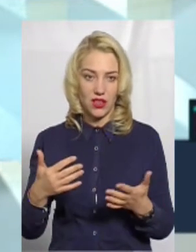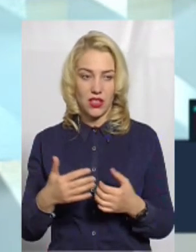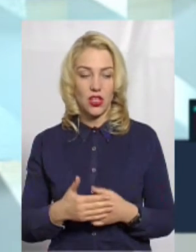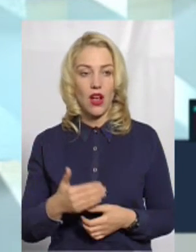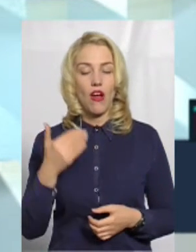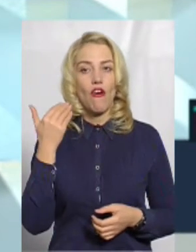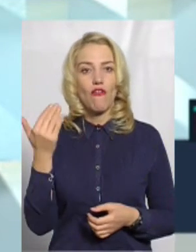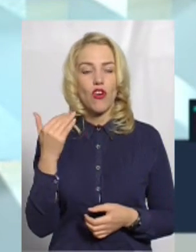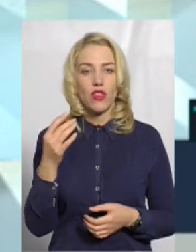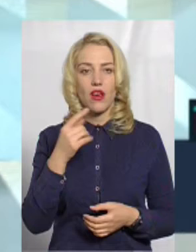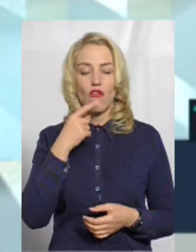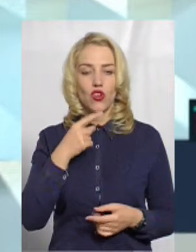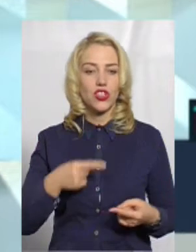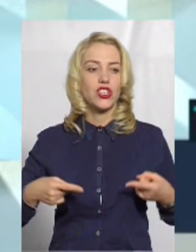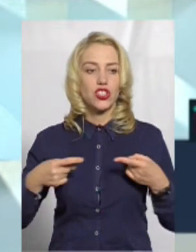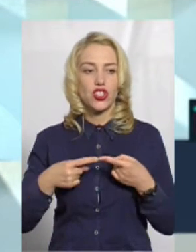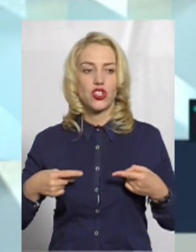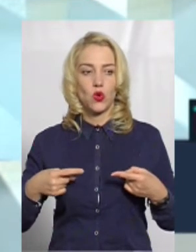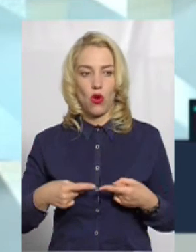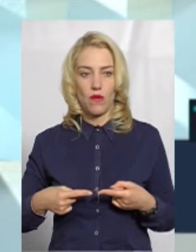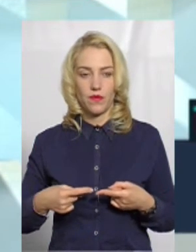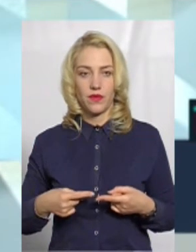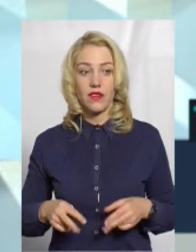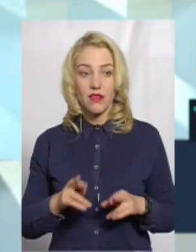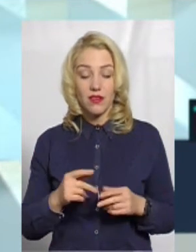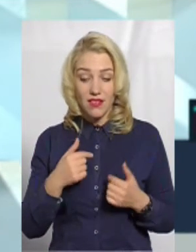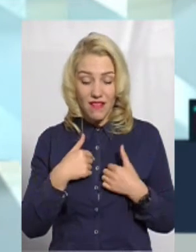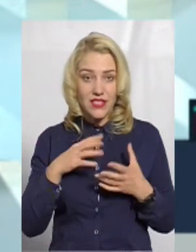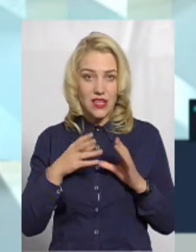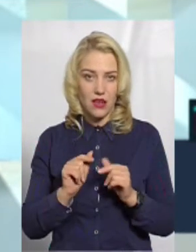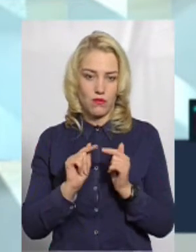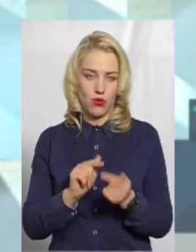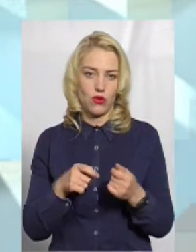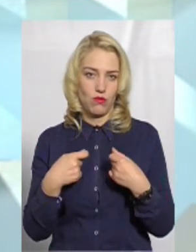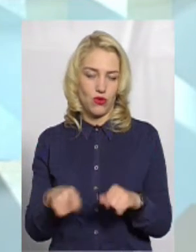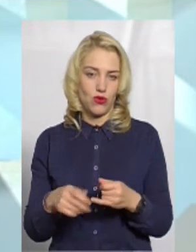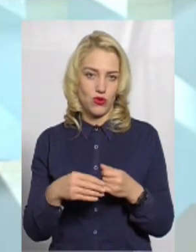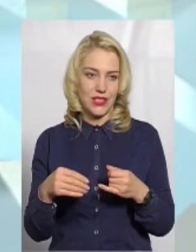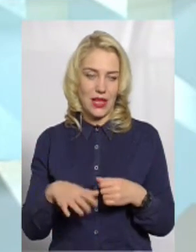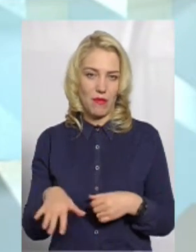Вони говорили чітко, я взагалі проти продажу землі.